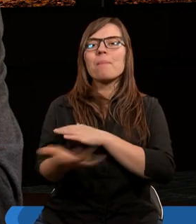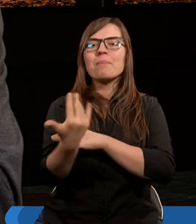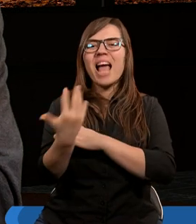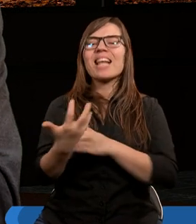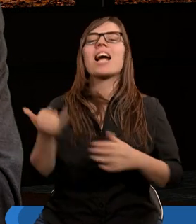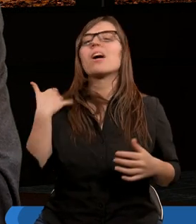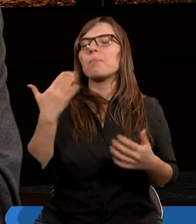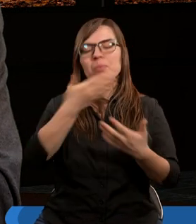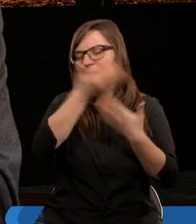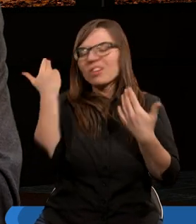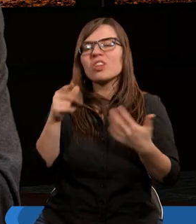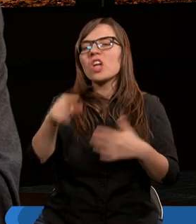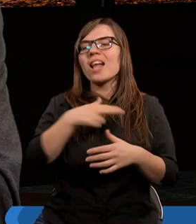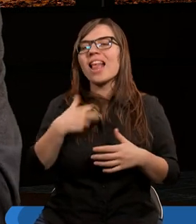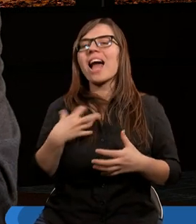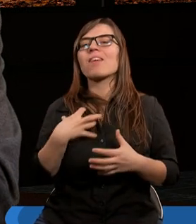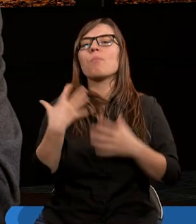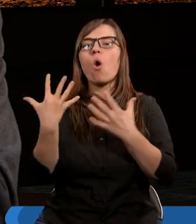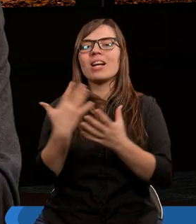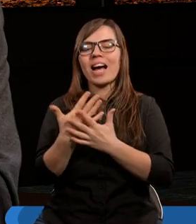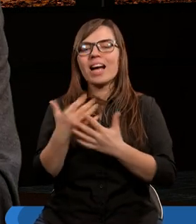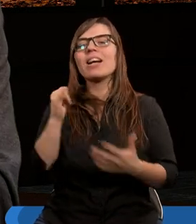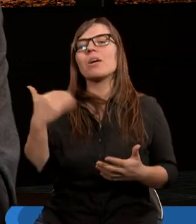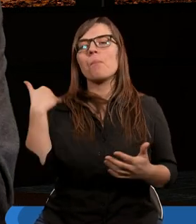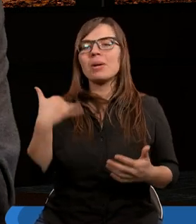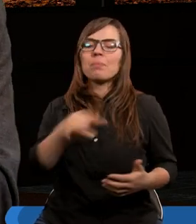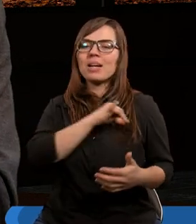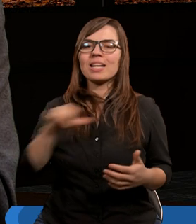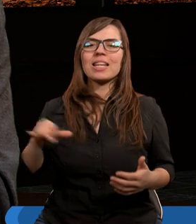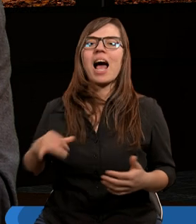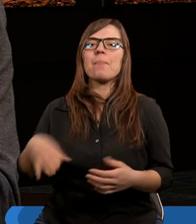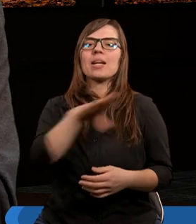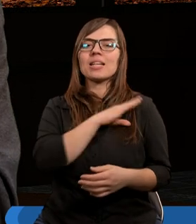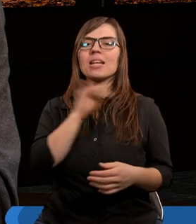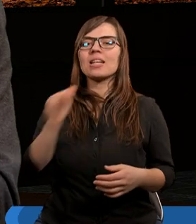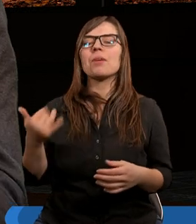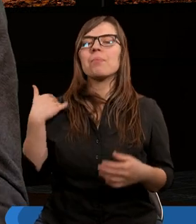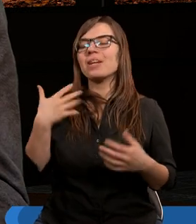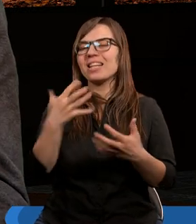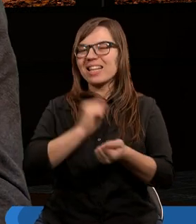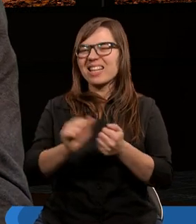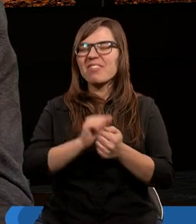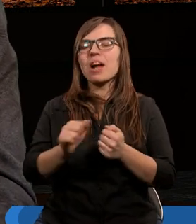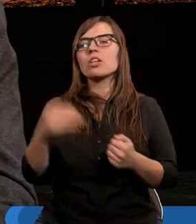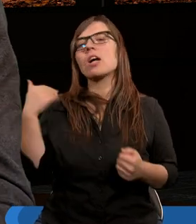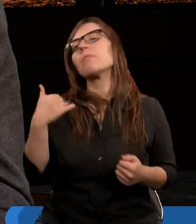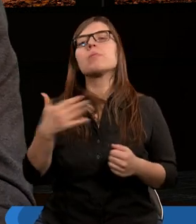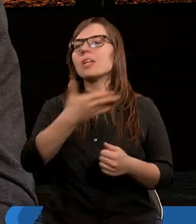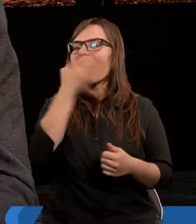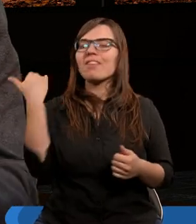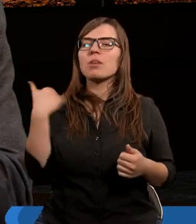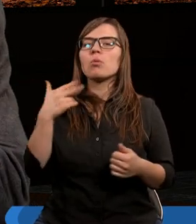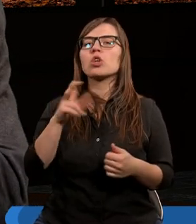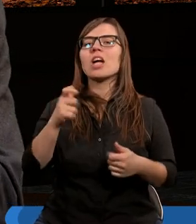spaliło i nie wiedzielibyśmy, że nas boli. I byśmy cali zginęli, cali byśmy zostali zniweczeni, bo byśmy nie